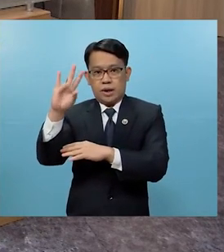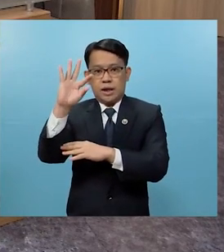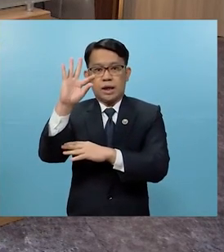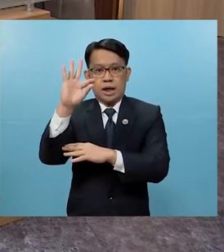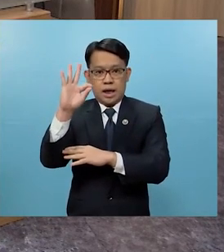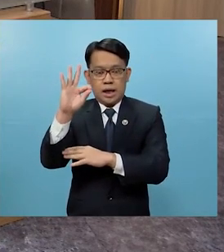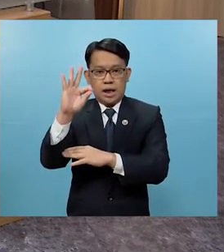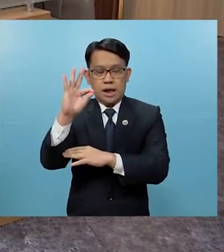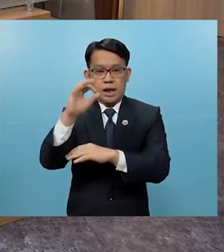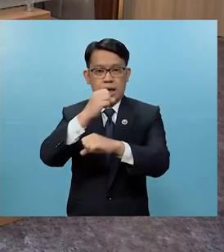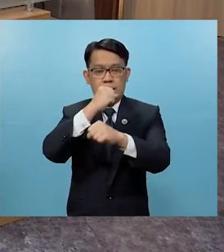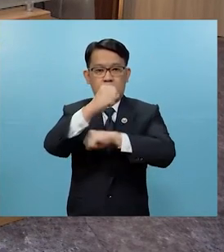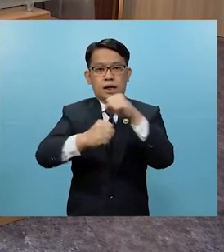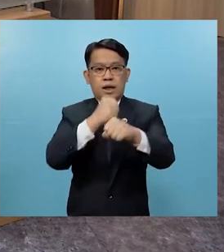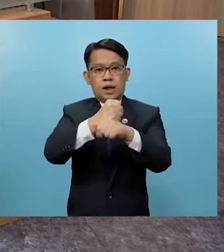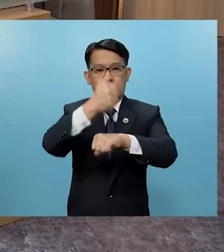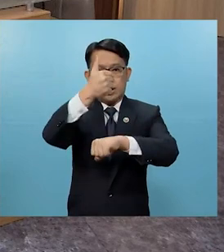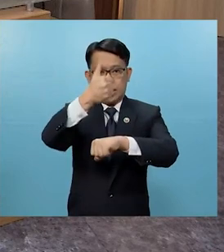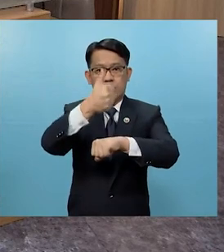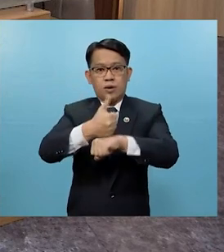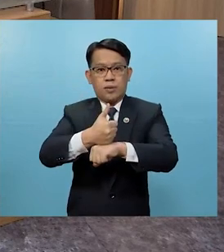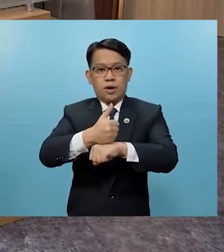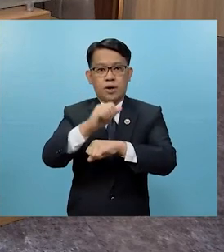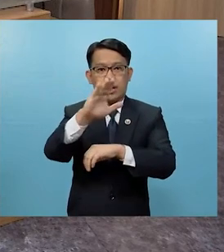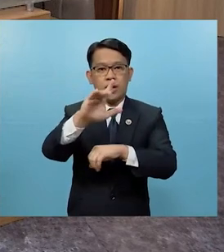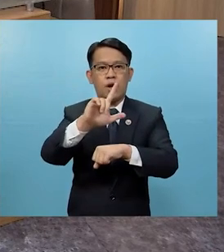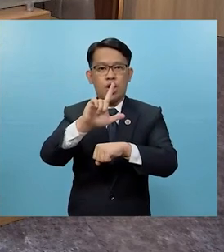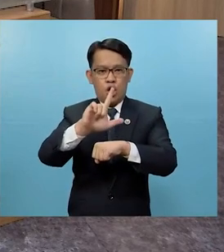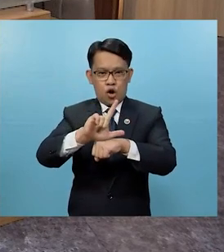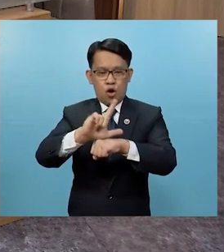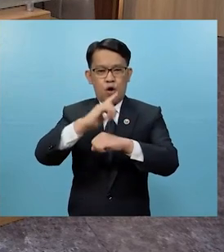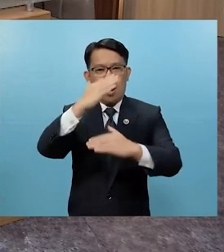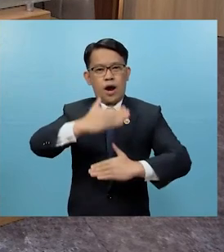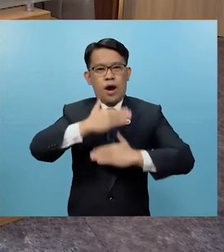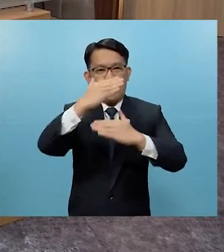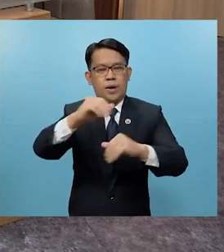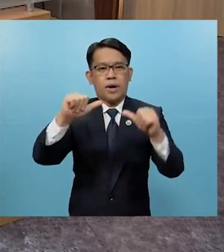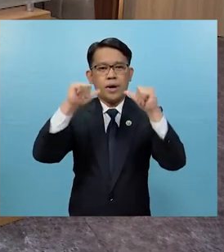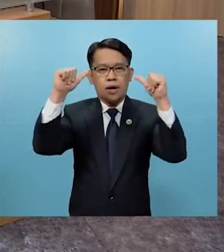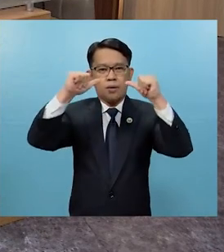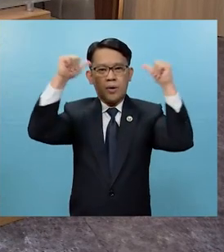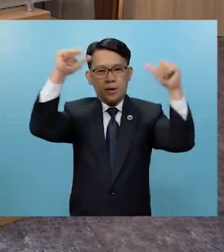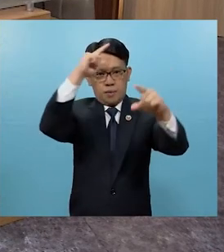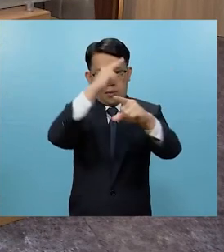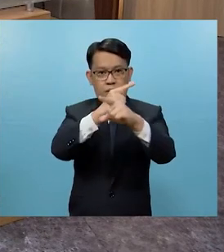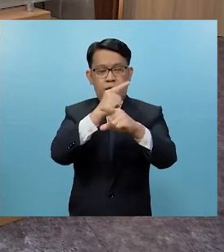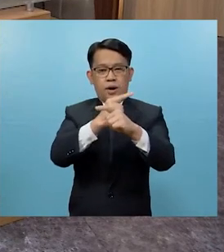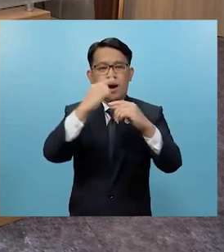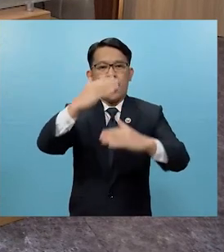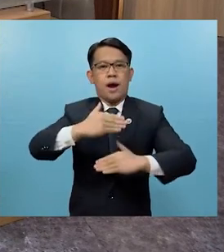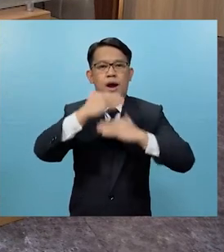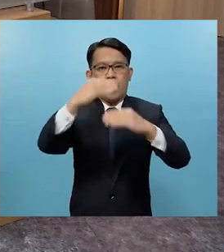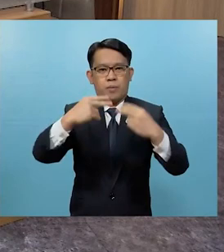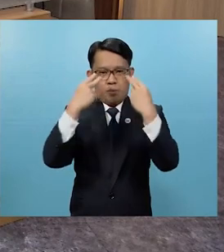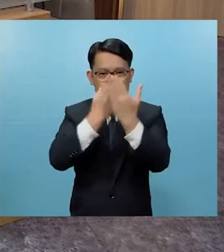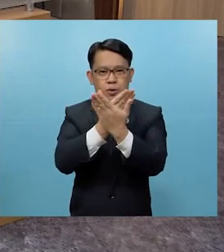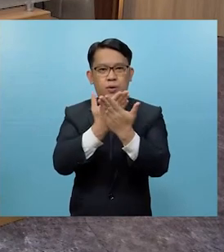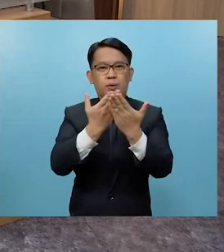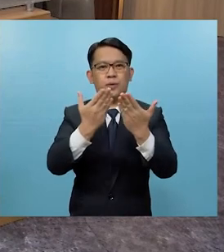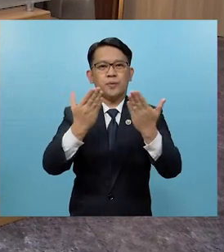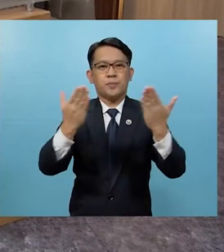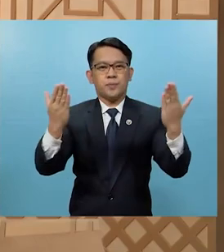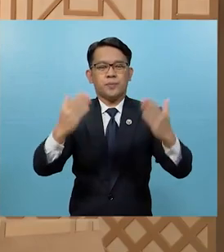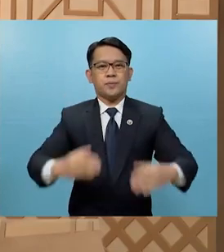at siyam na taon ng pagkakatatag ng kanilang lokal. Happy anniversary po mga kapatid at maligayang panunod po.